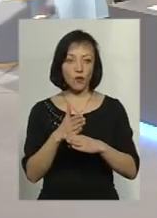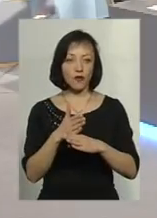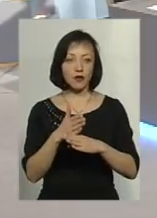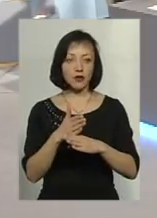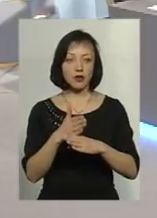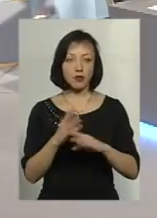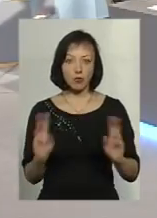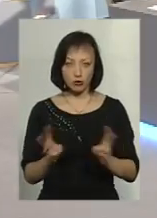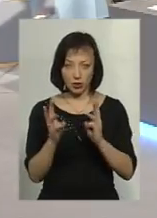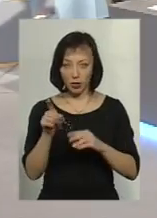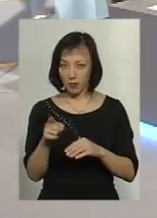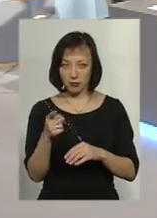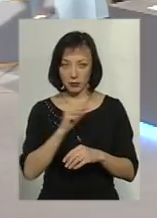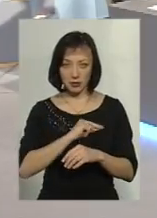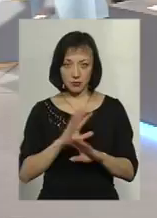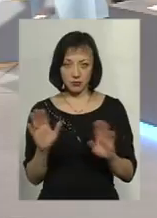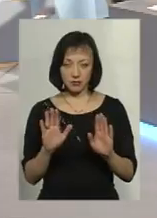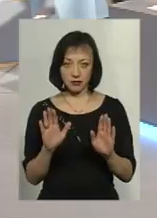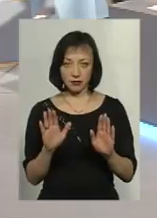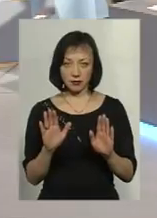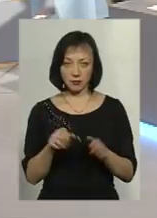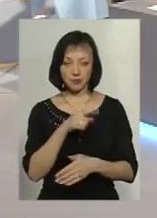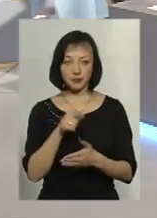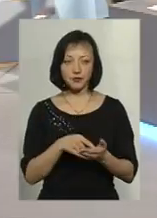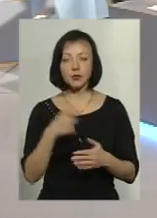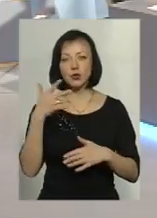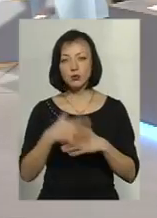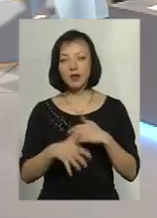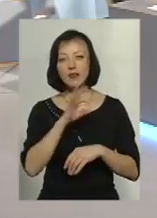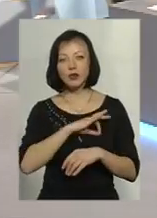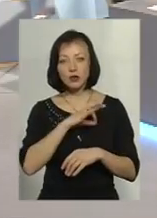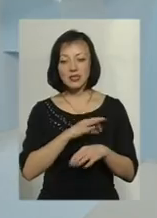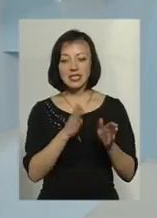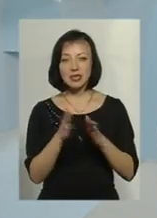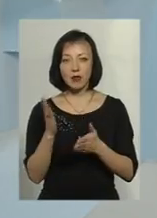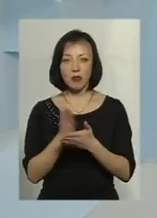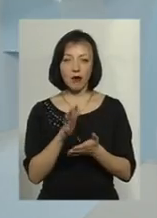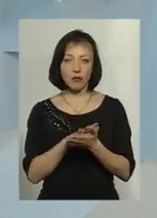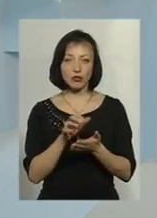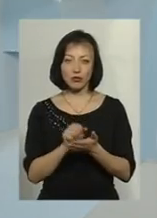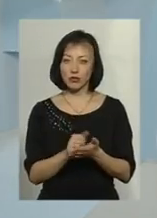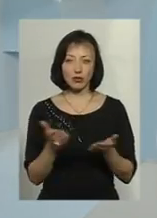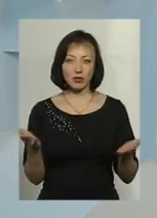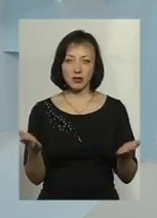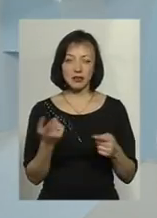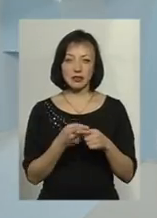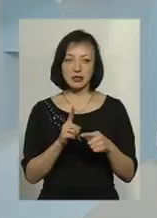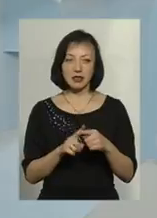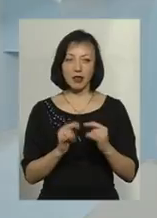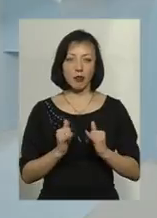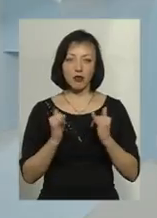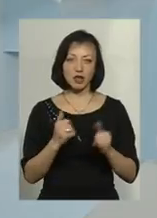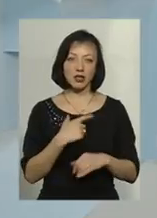відбулася пожежа, там ваше таке не будуть працювати. Ви експлуатувати систему, яка має пошкодження, це не